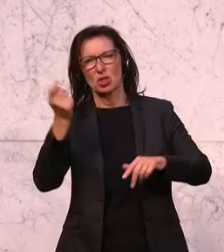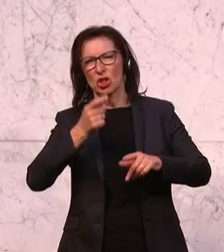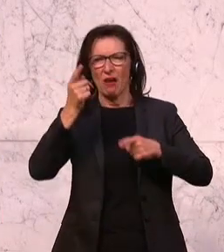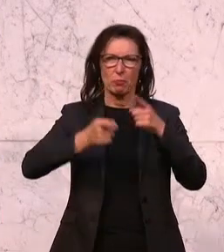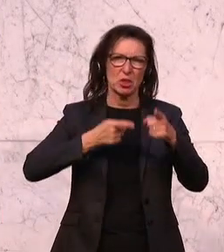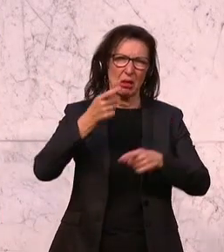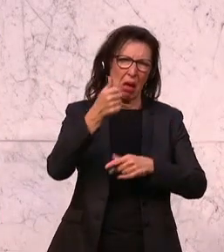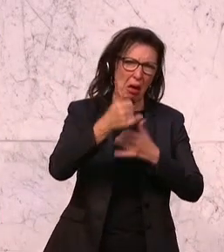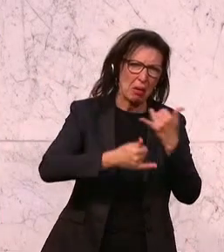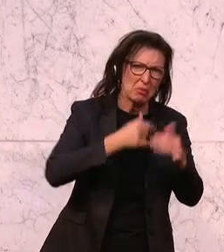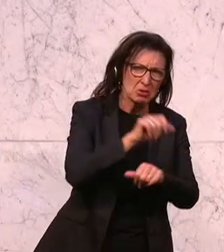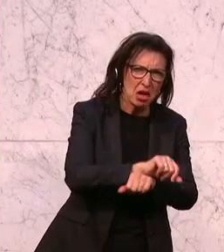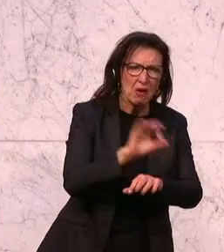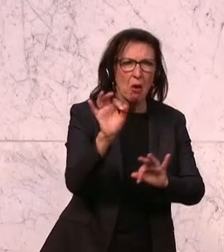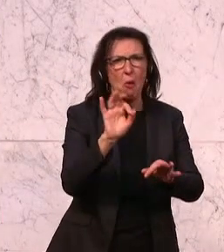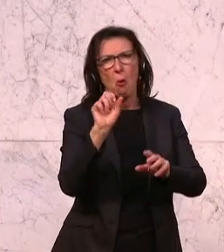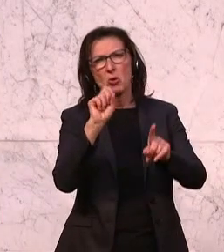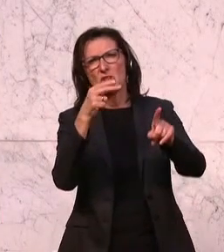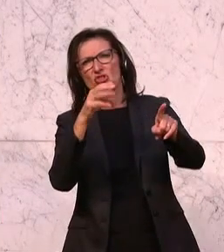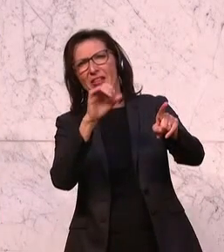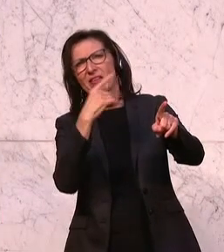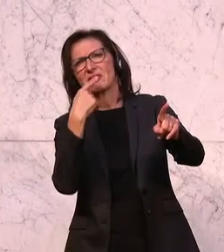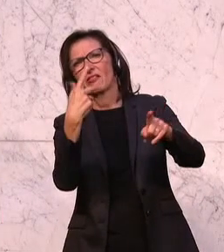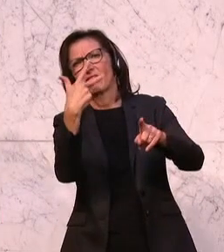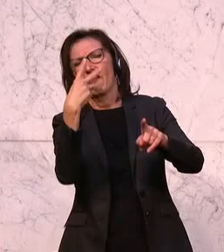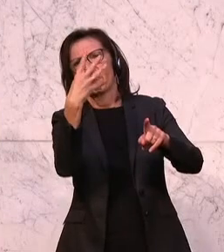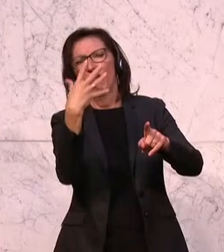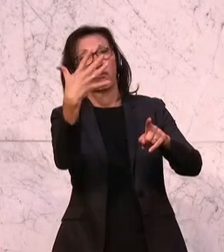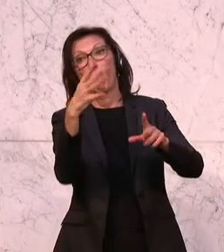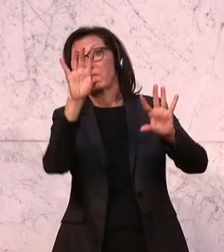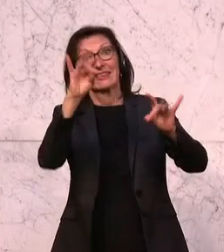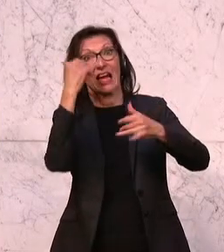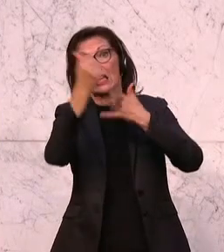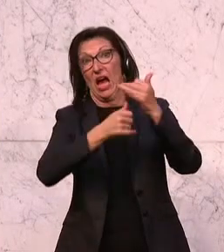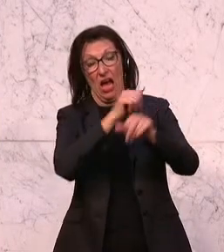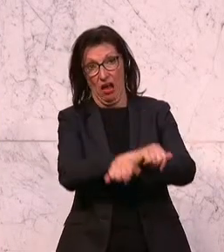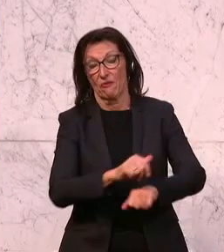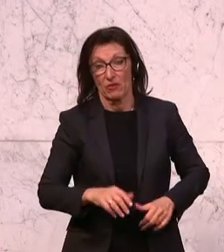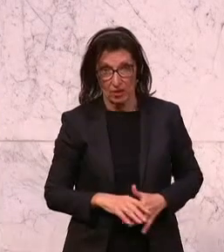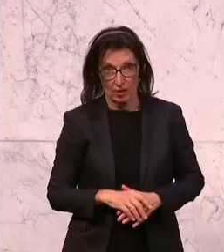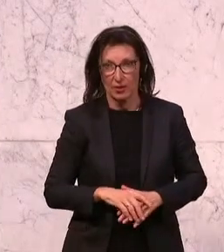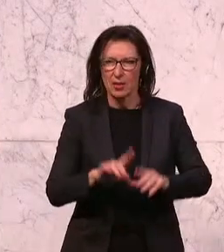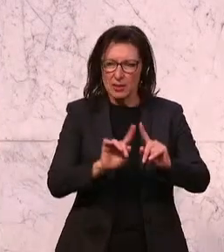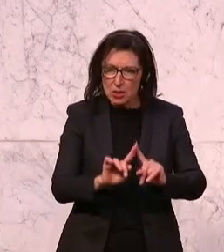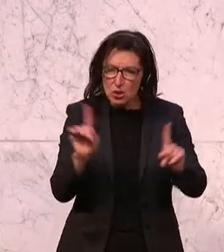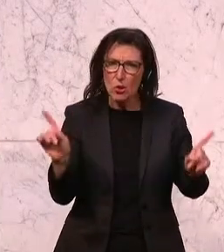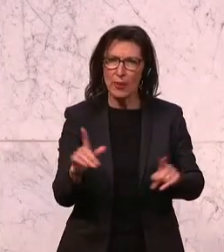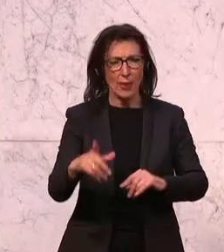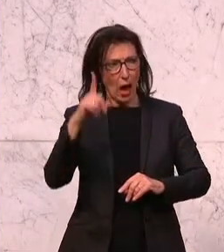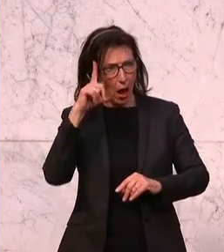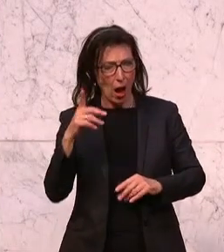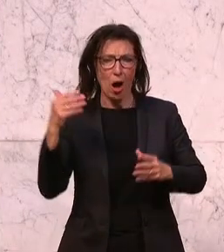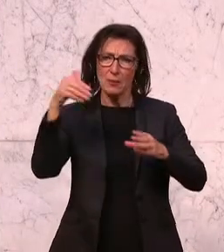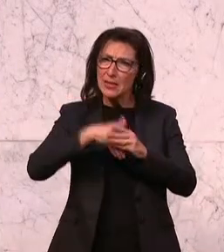ein Jahr, oder so wie der Herr Schetti das gesagt hat, drei oder vier oder fünf oder zehn Jahre ist, sondern in erster Linie geht es